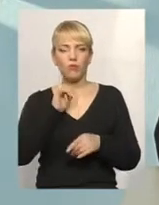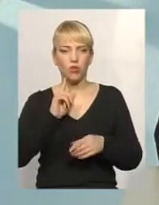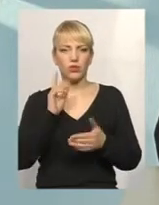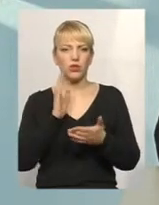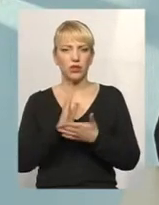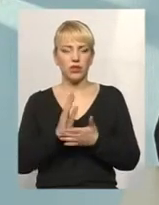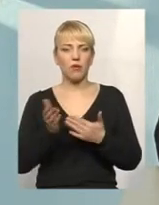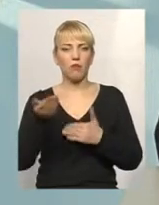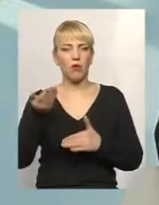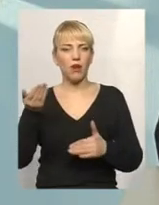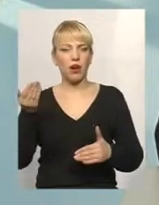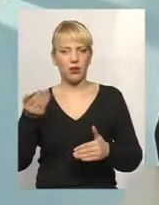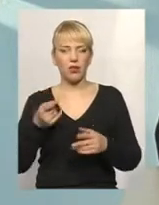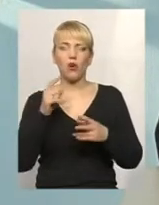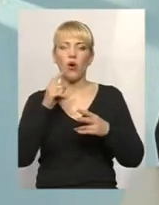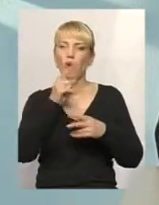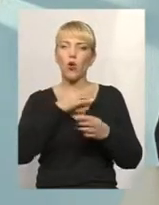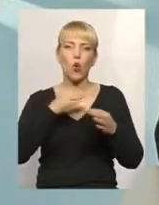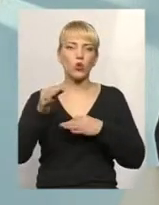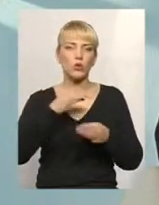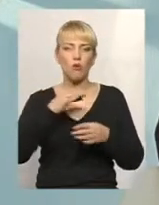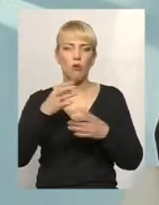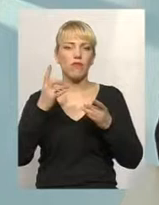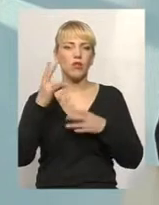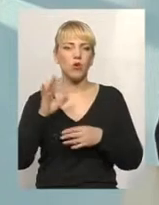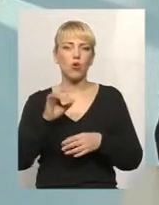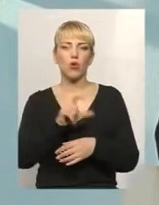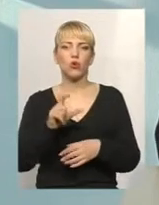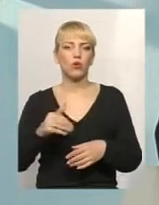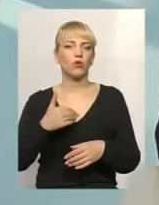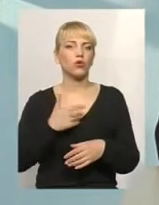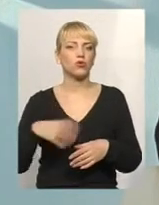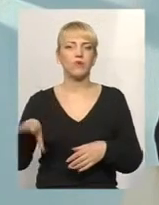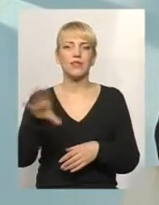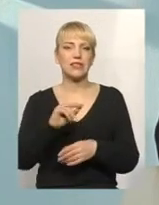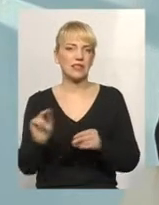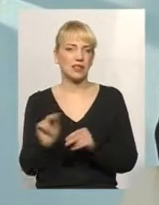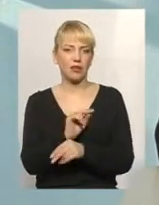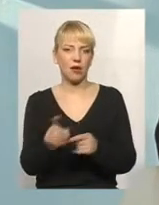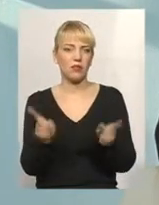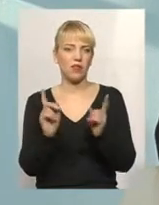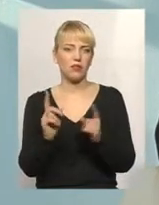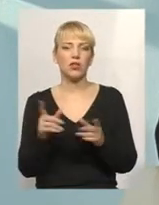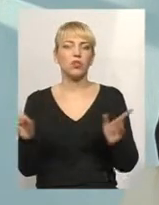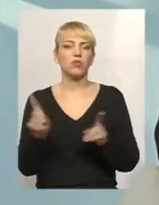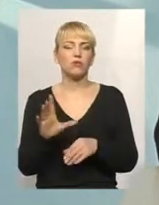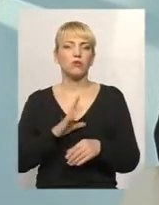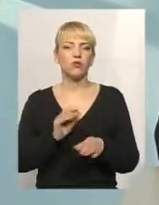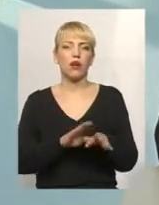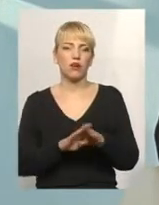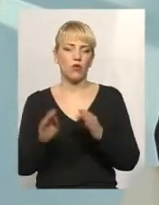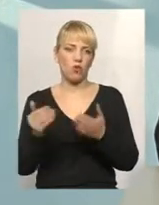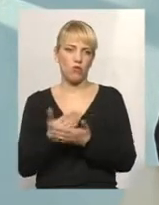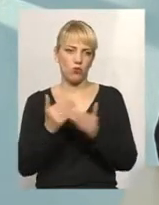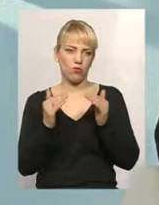попередні розмови, але, ви розумієте, мешканці хочуть, щоб їм зробили капітальний ремонт, який буде на рівні нового